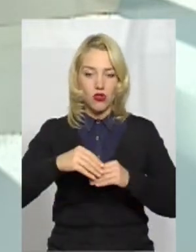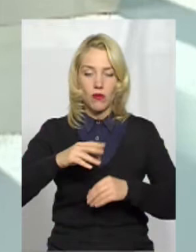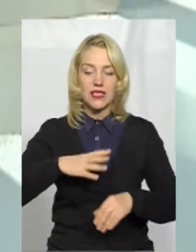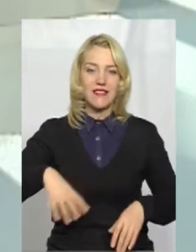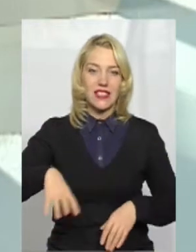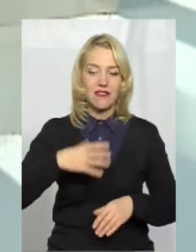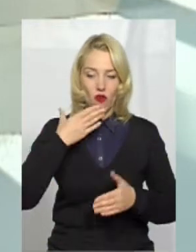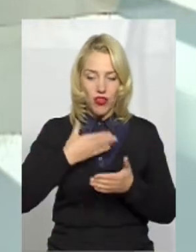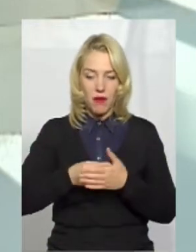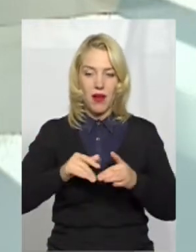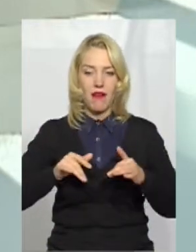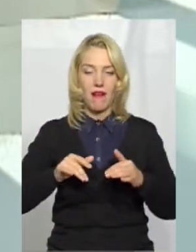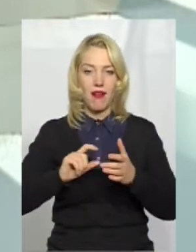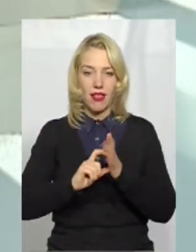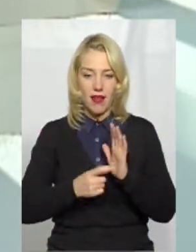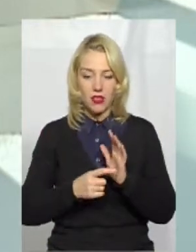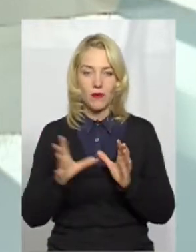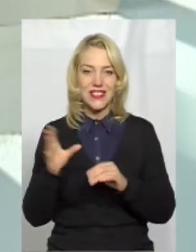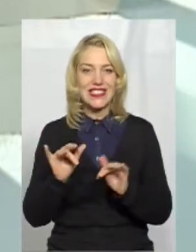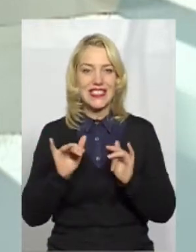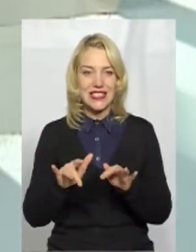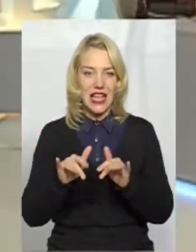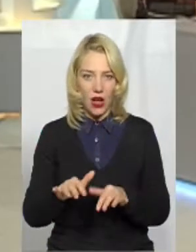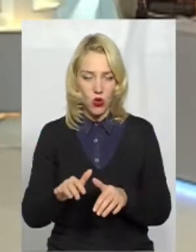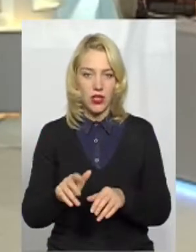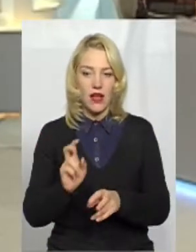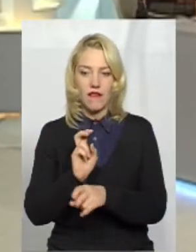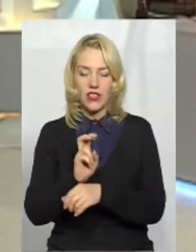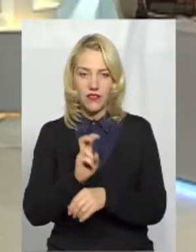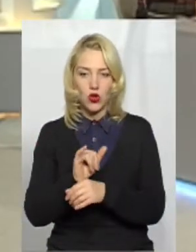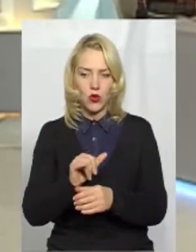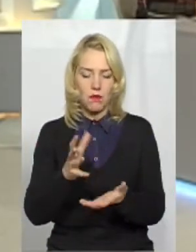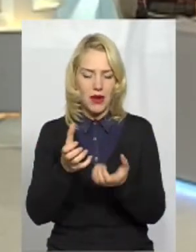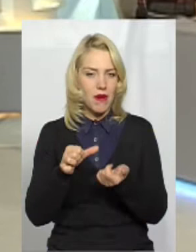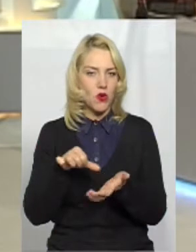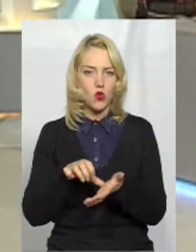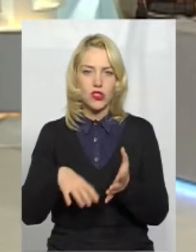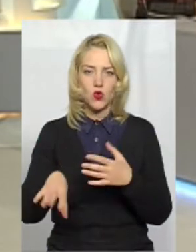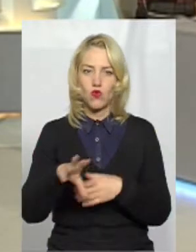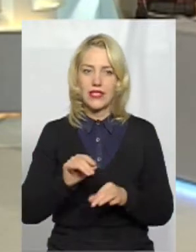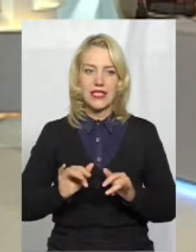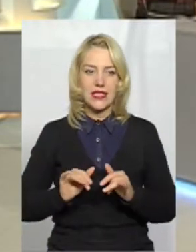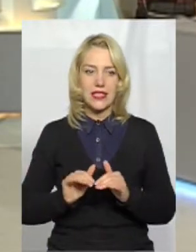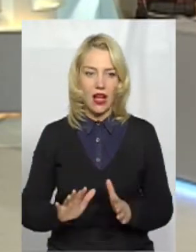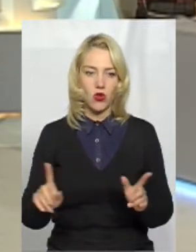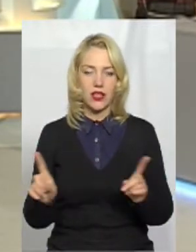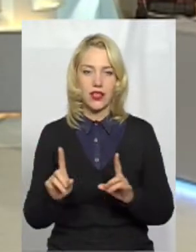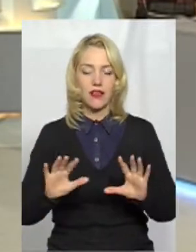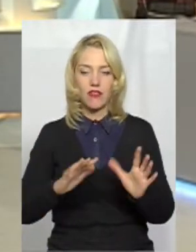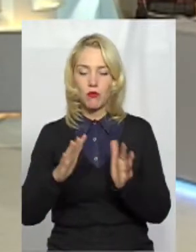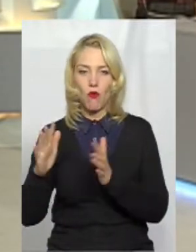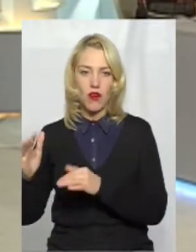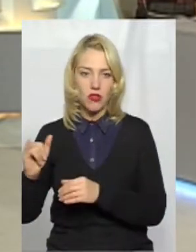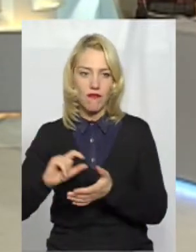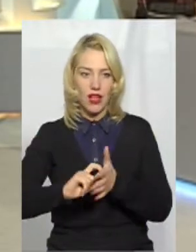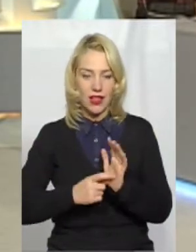Всі заходи дитина відвідує і приймає участь у всіх заходах, які відбуваються в